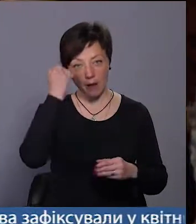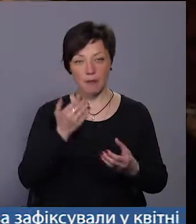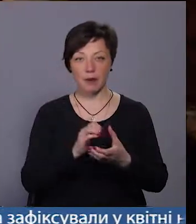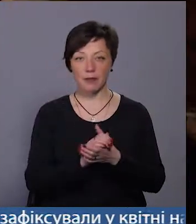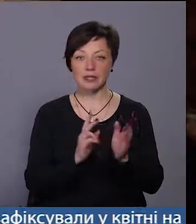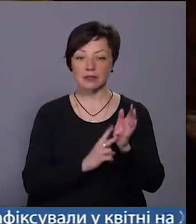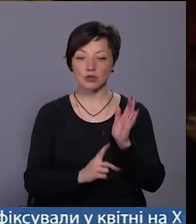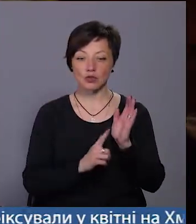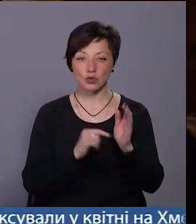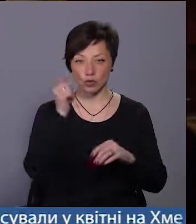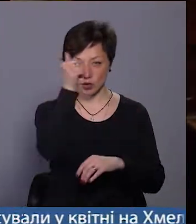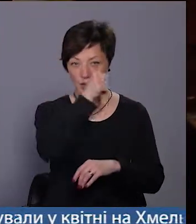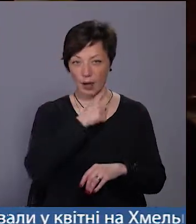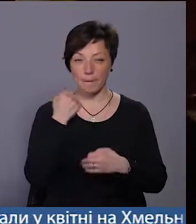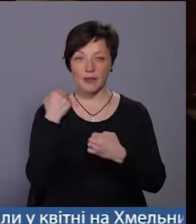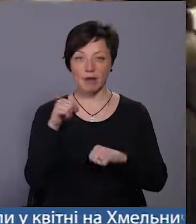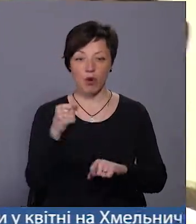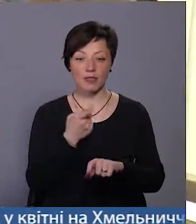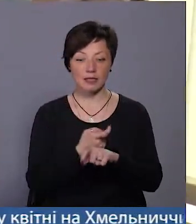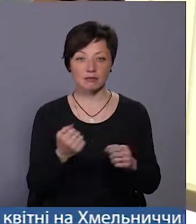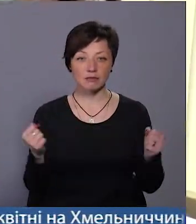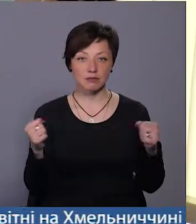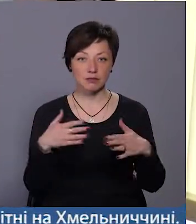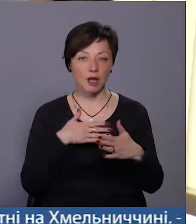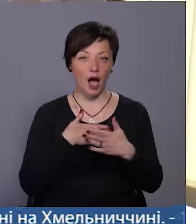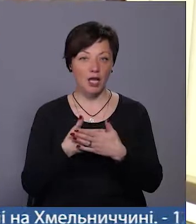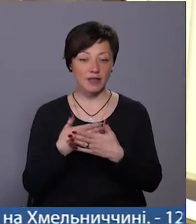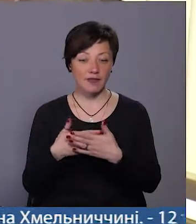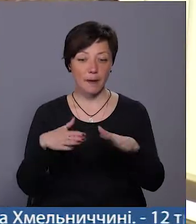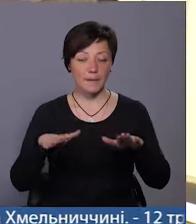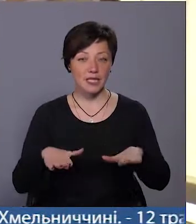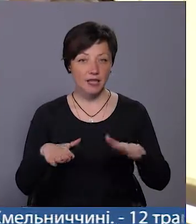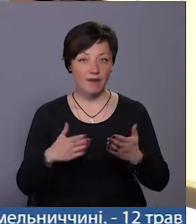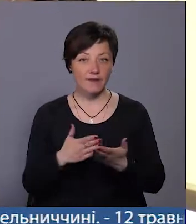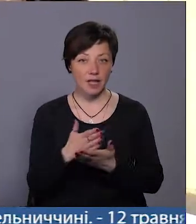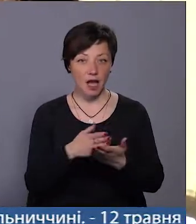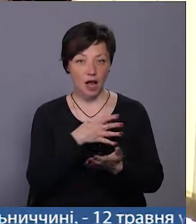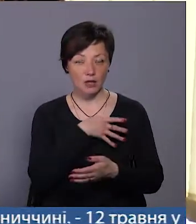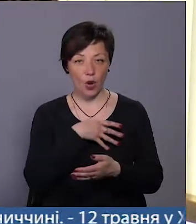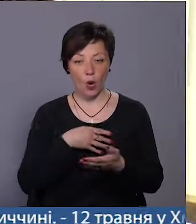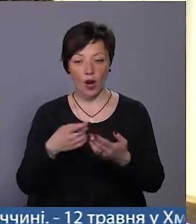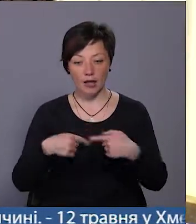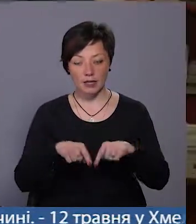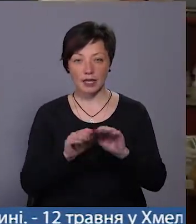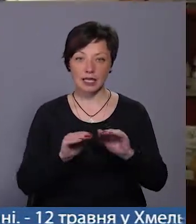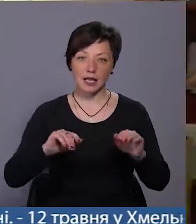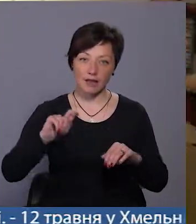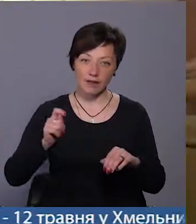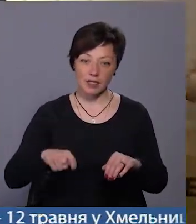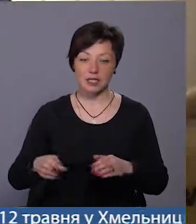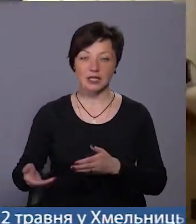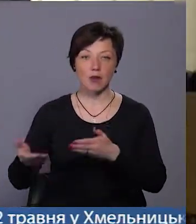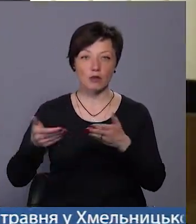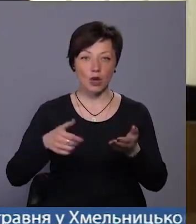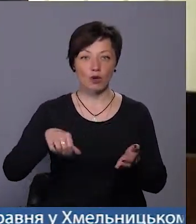-ї річниці перемоги над нацизмом тут зібрали активістів місцевих ветеранських організацій, дітей війни, запросили і учасників Другої